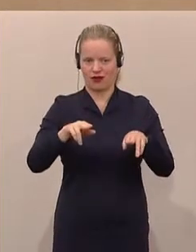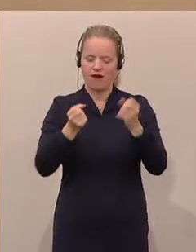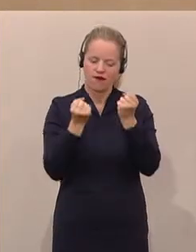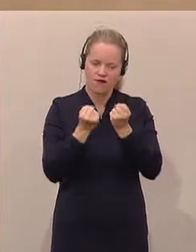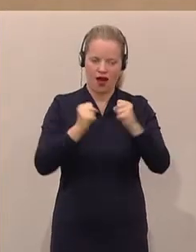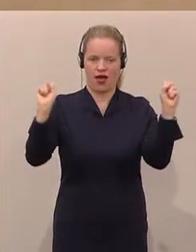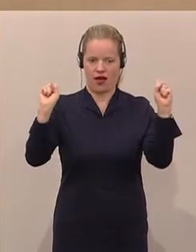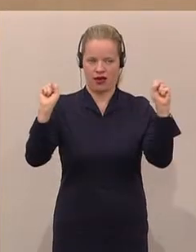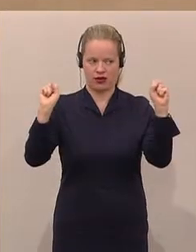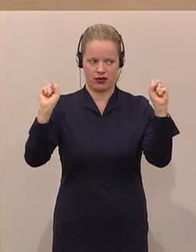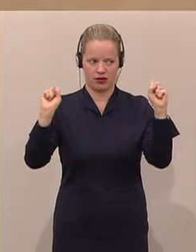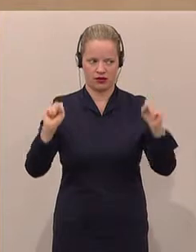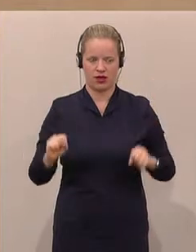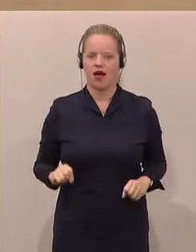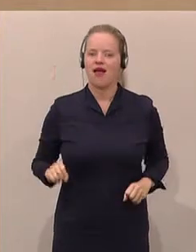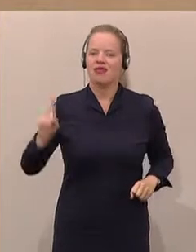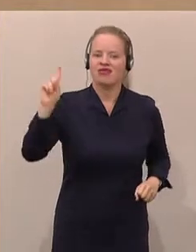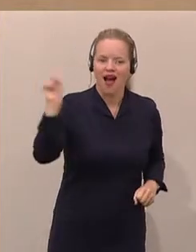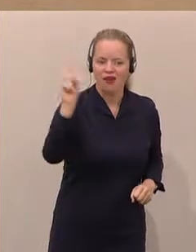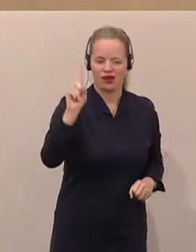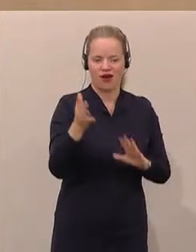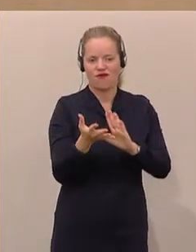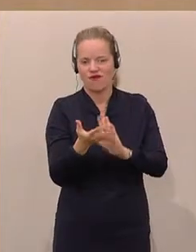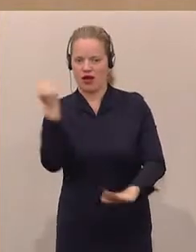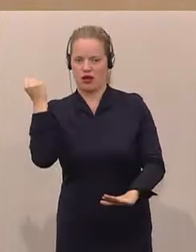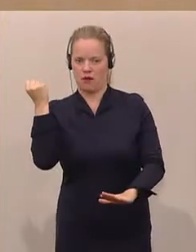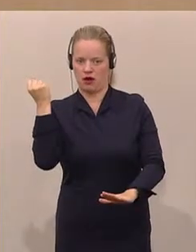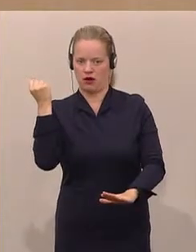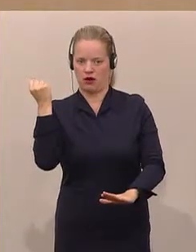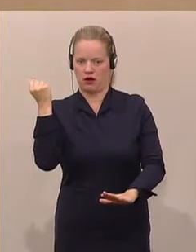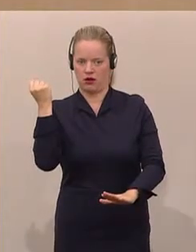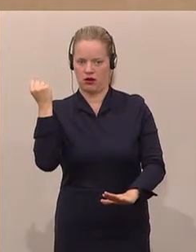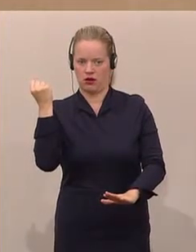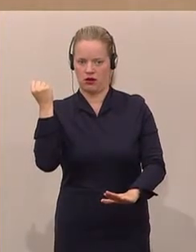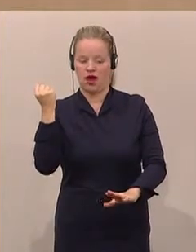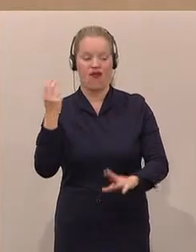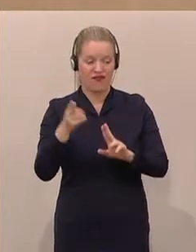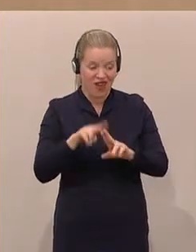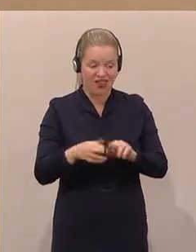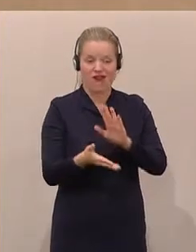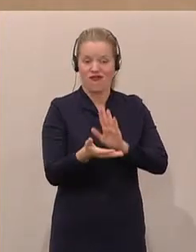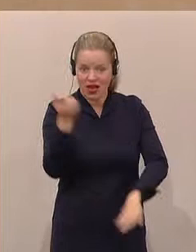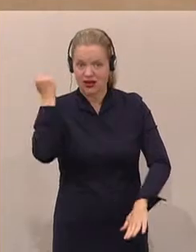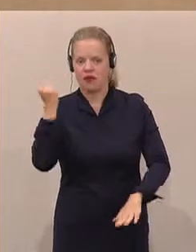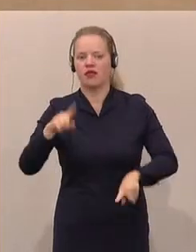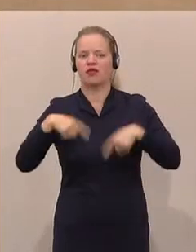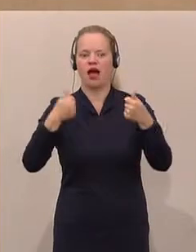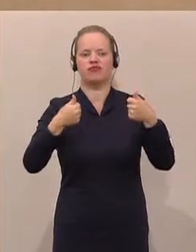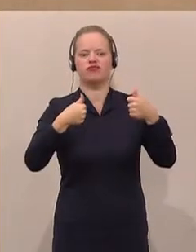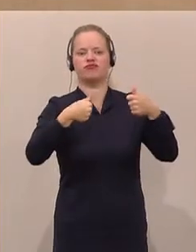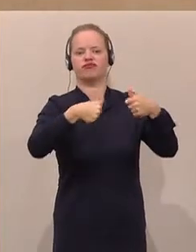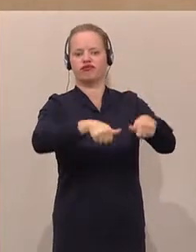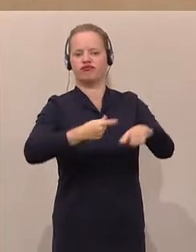welches man ihn nicht nehmen könnte, ohne die widerwärtigere Tyrannei auszuüben. Ein